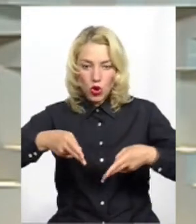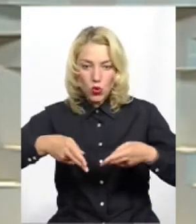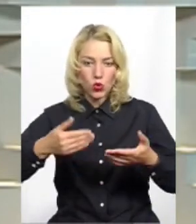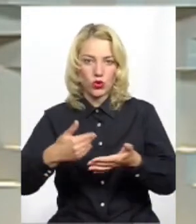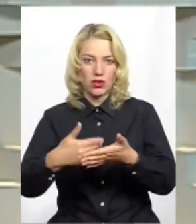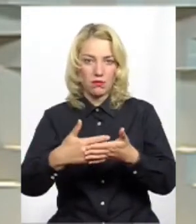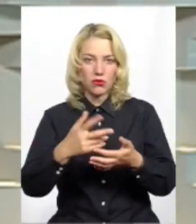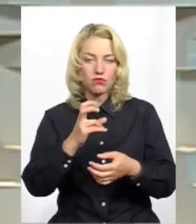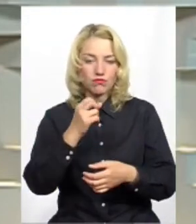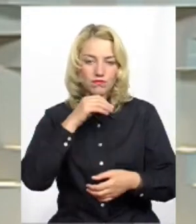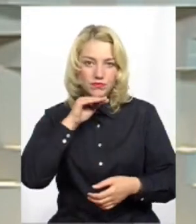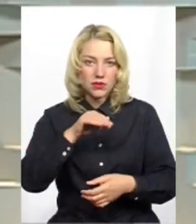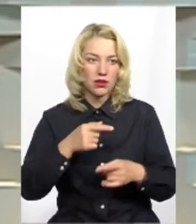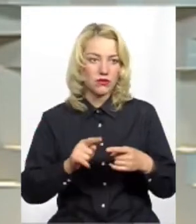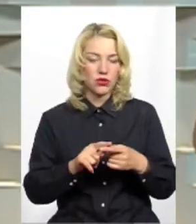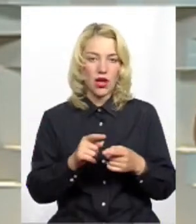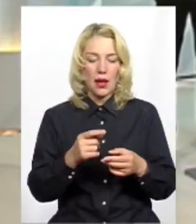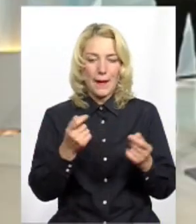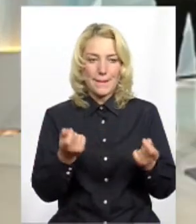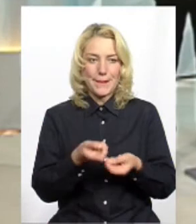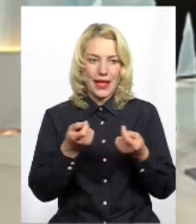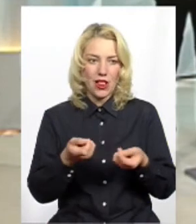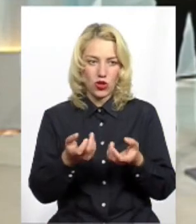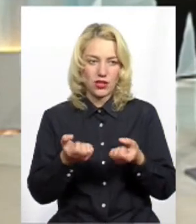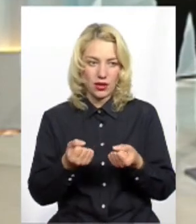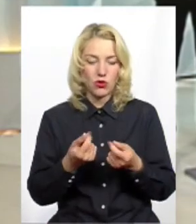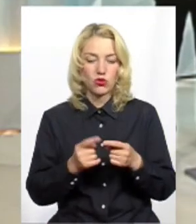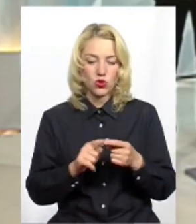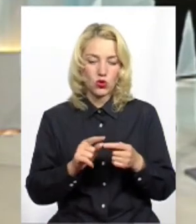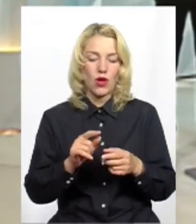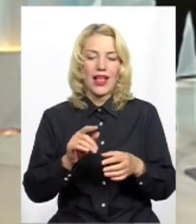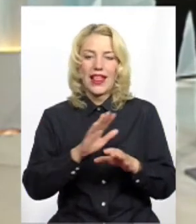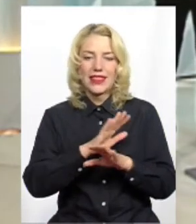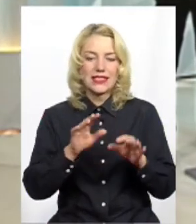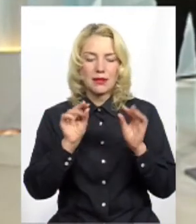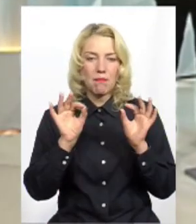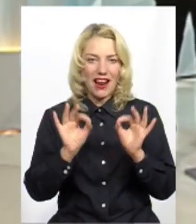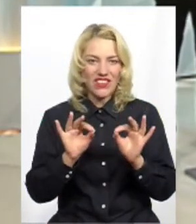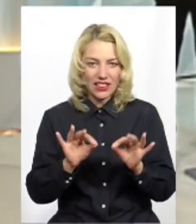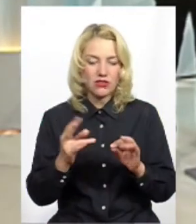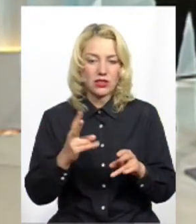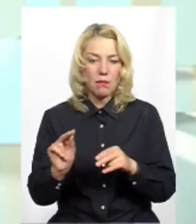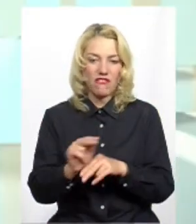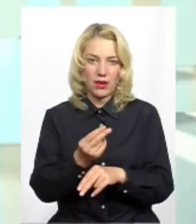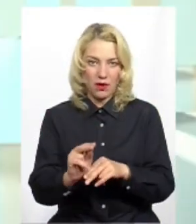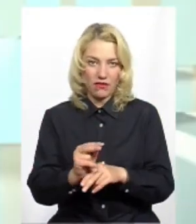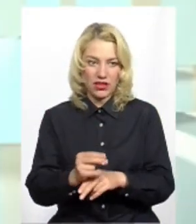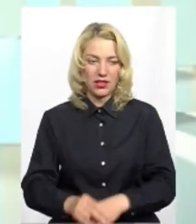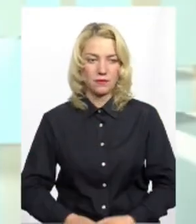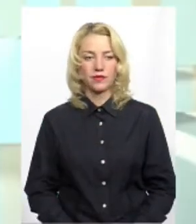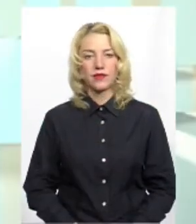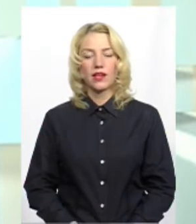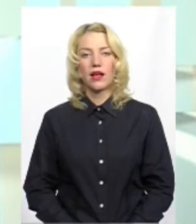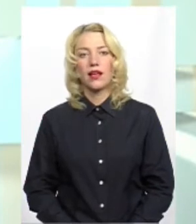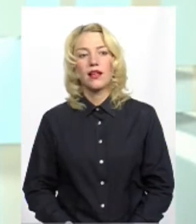і так далі отримують мізерні кошти. Цю несправедливість потрібно виправити і довести до кінця медичну реформу. Дякую за відповіді.